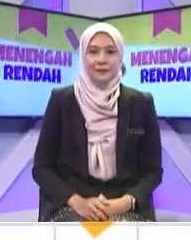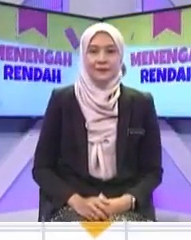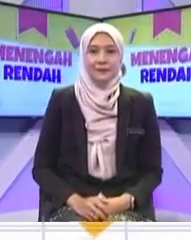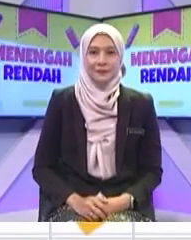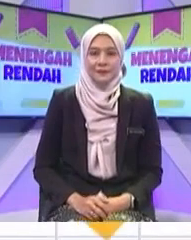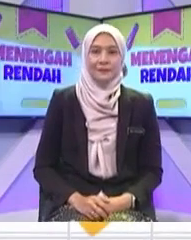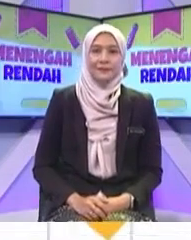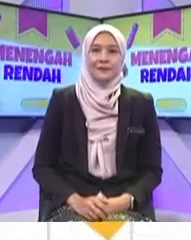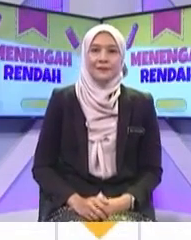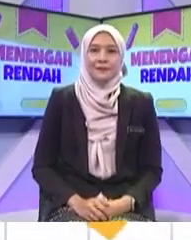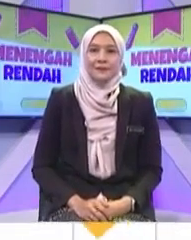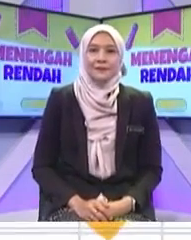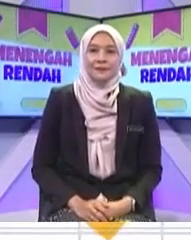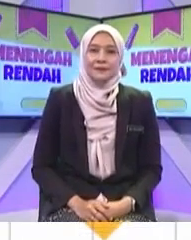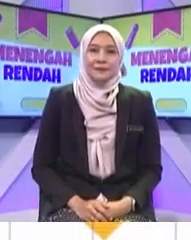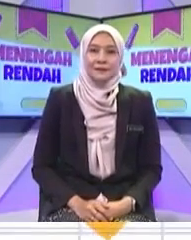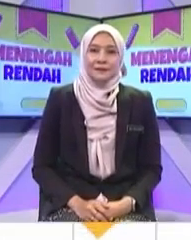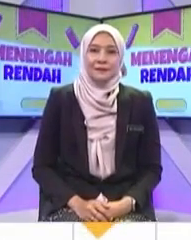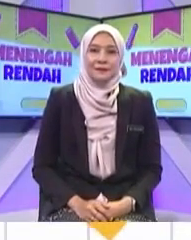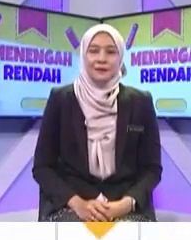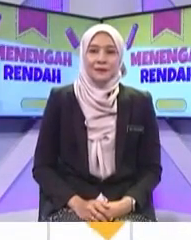Khalif Teruskan juga dengan Adik Fahim kita